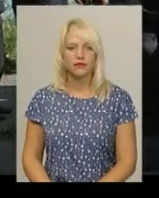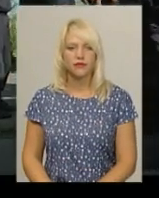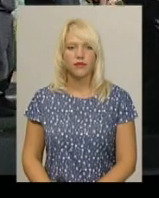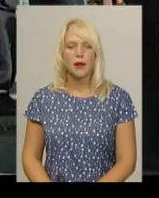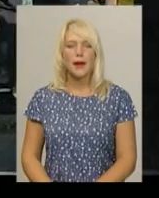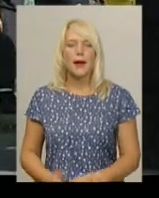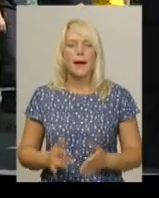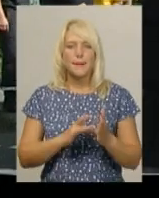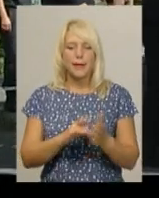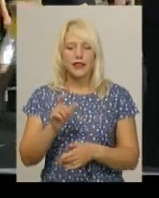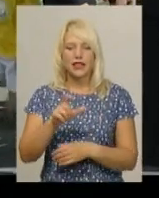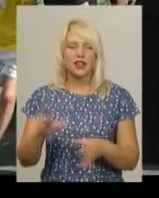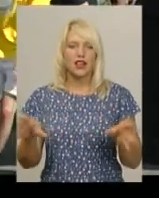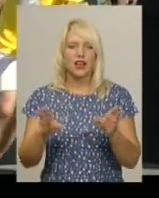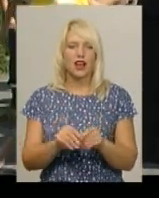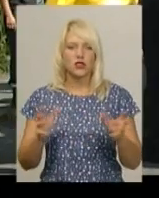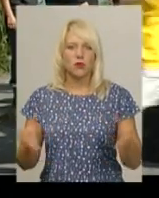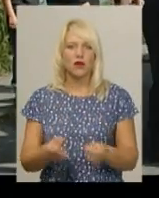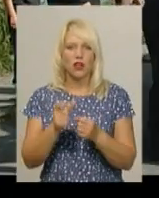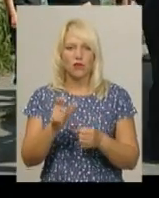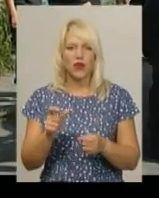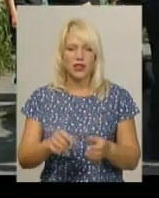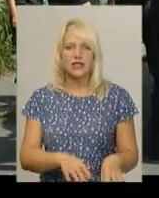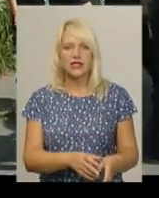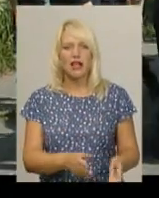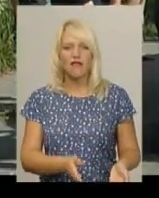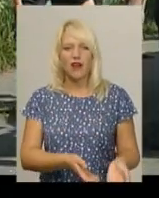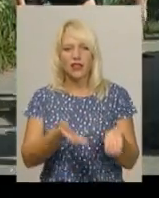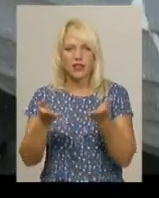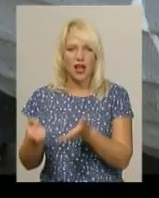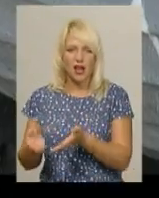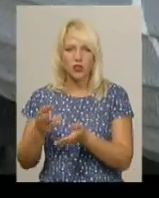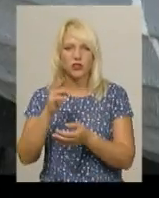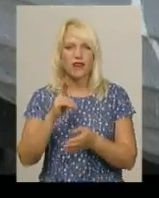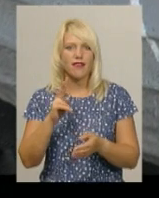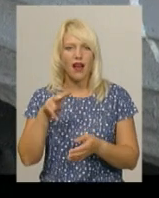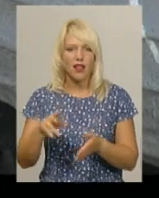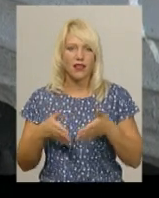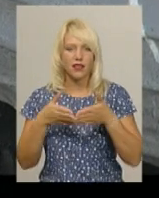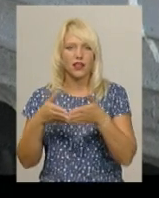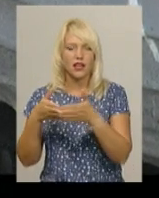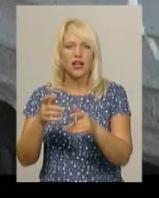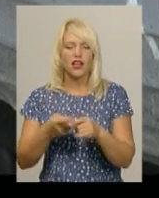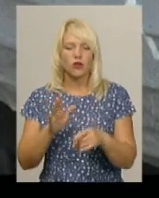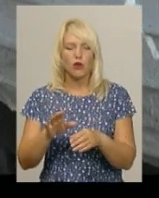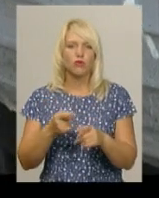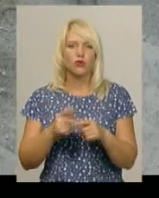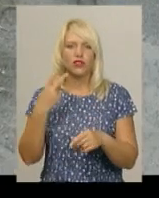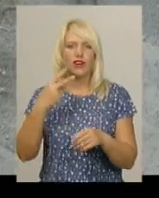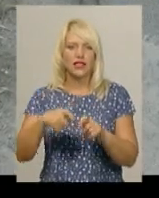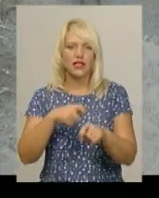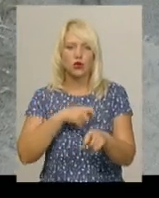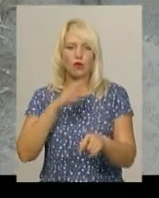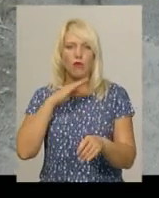Мандрівники разом із рятувальниками завантажують 650-кілограмову шлюбку Ял. На ньому вони подолають 20 кілометрів Ністром,